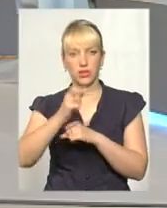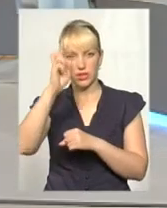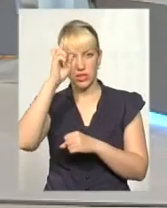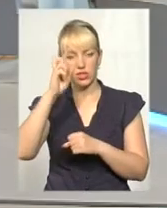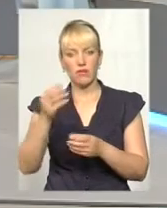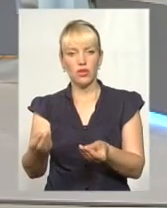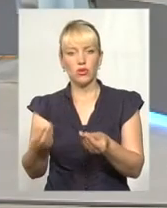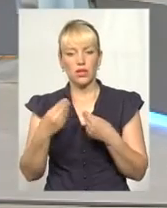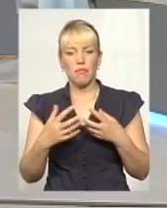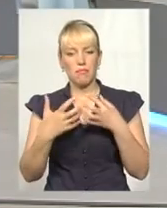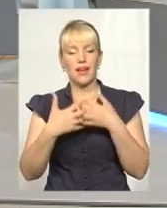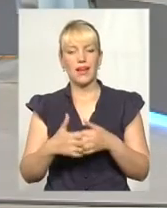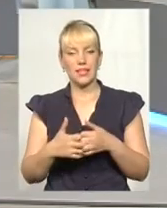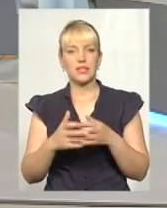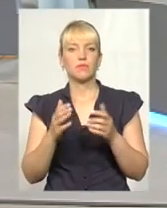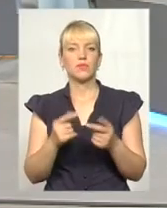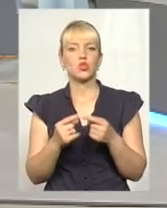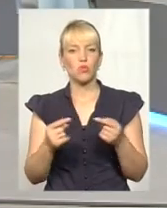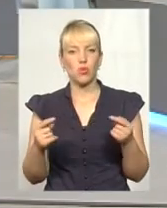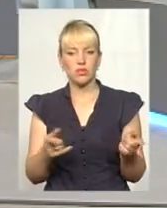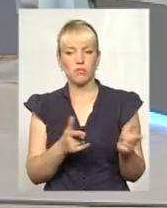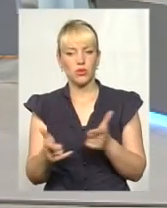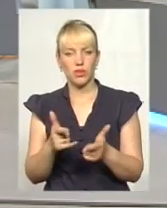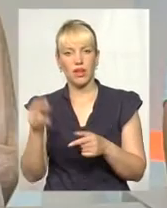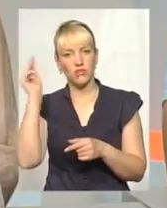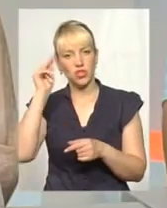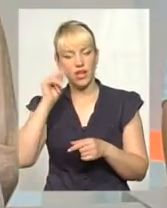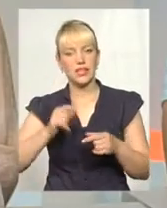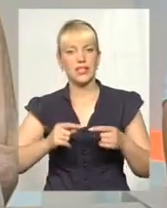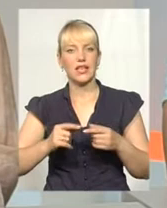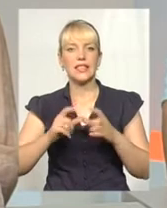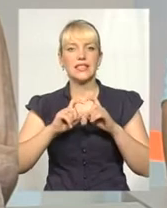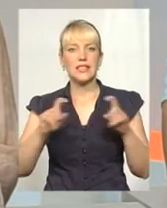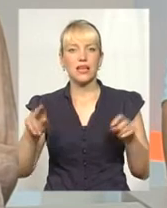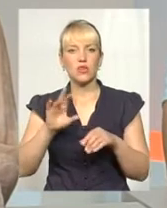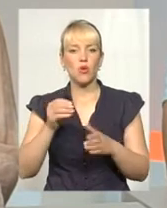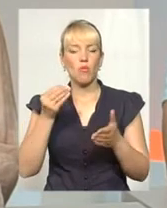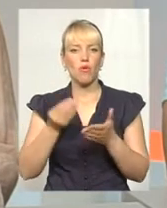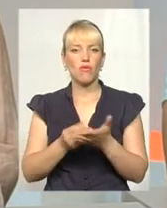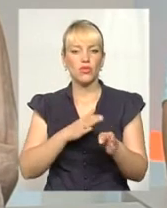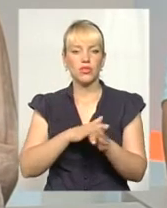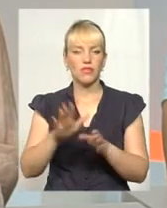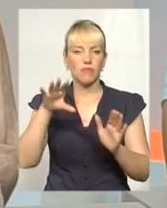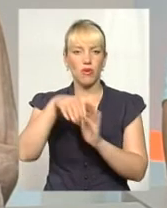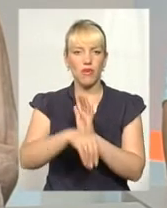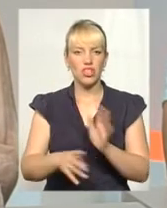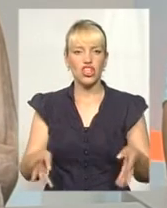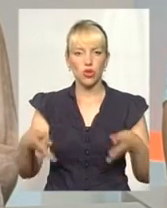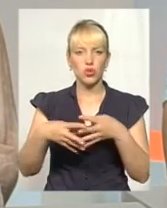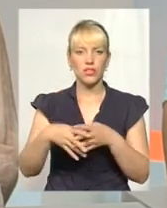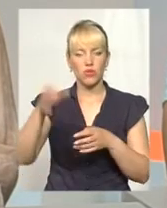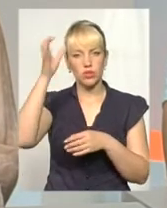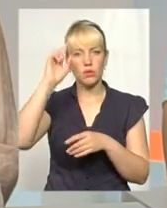механізм, спосіб підготовки навчальних закладів до повноцінного впровадження інклюзивної освіти, адже вона